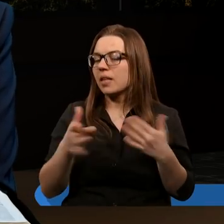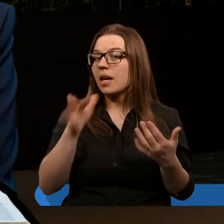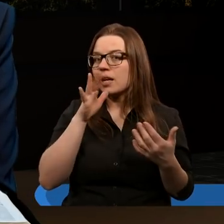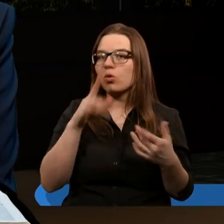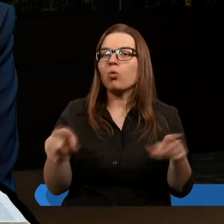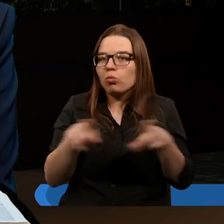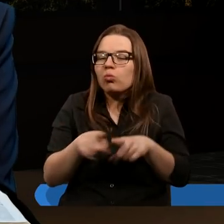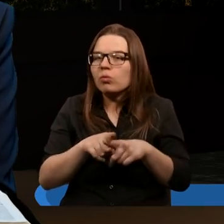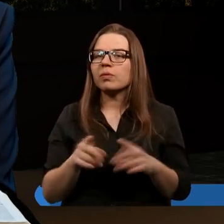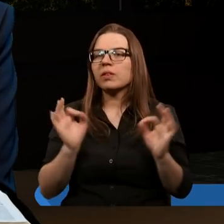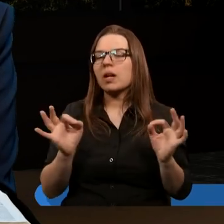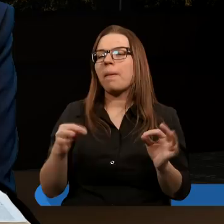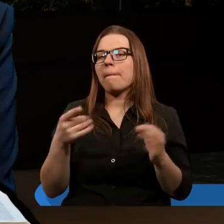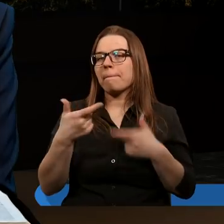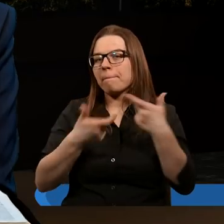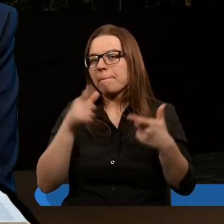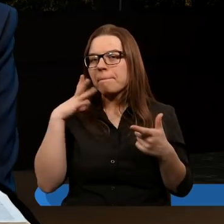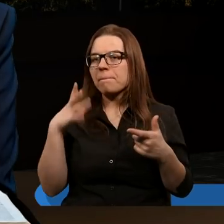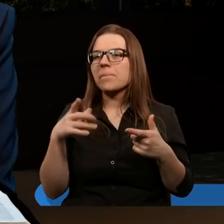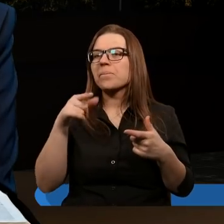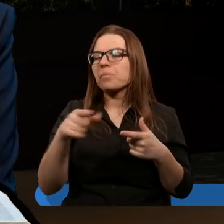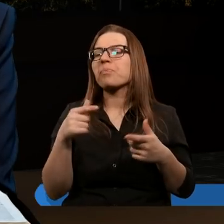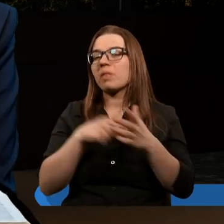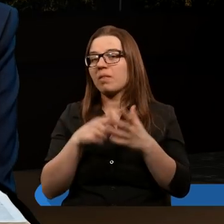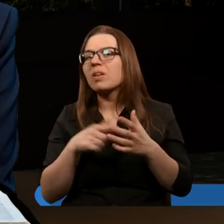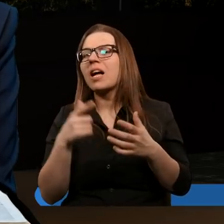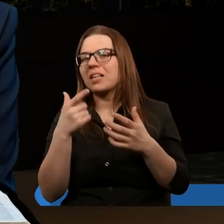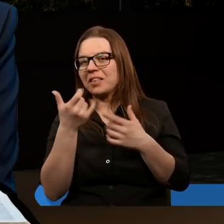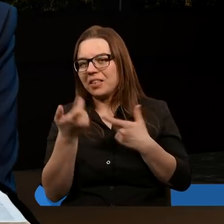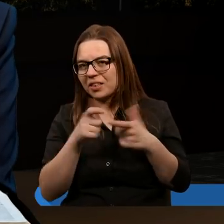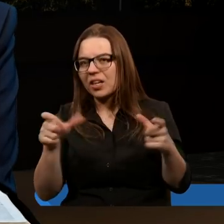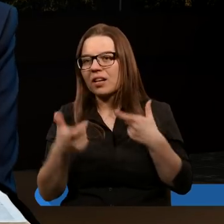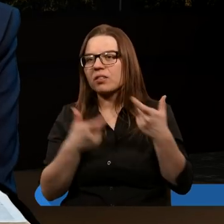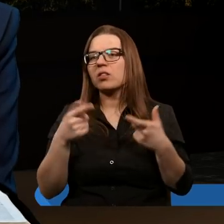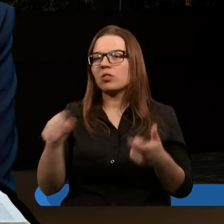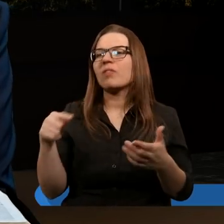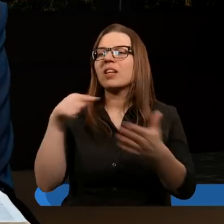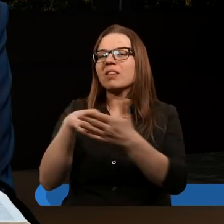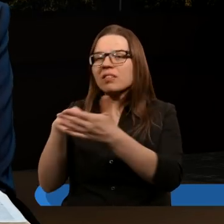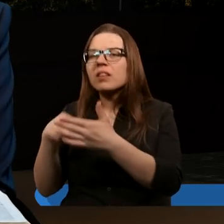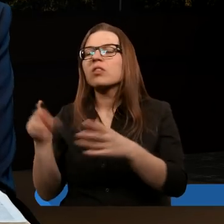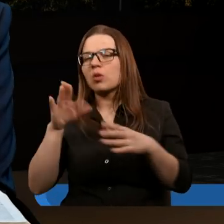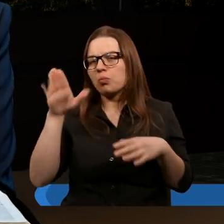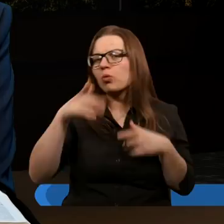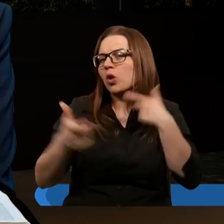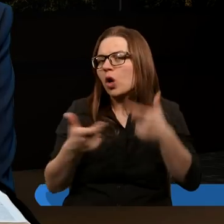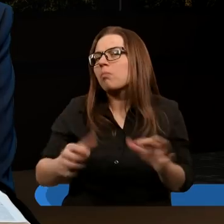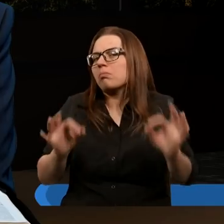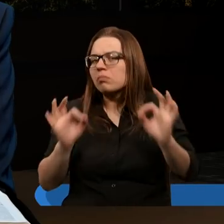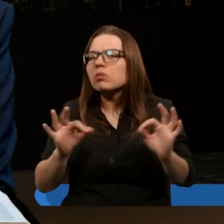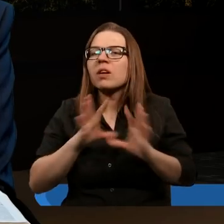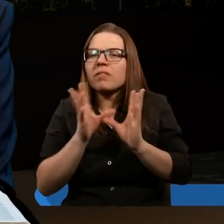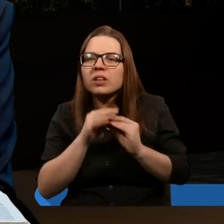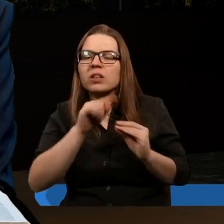Izraelici również pobłądzili. Bóg mówi o tej właśnie zarazie. Jest to wskazówka, że Bóg robi wszystko, co tylko